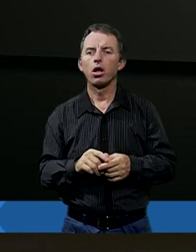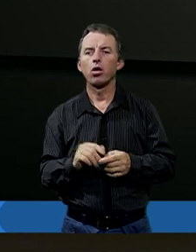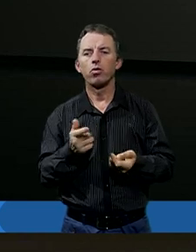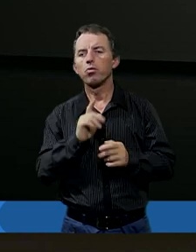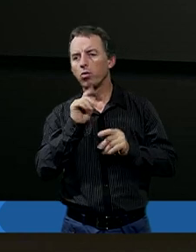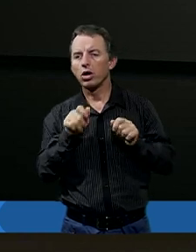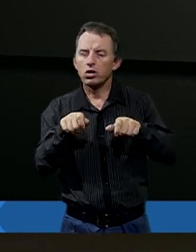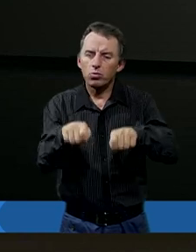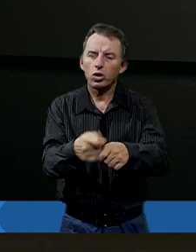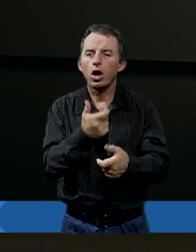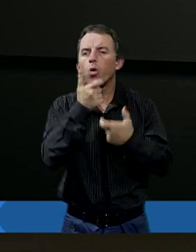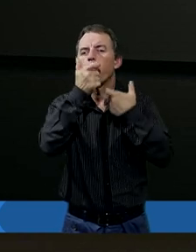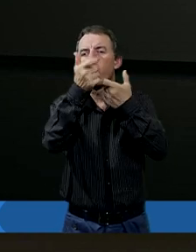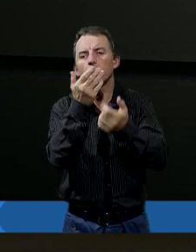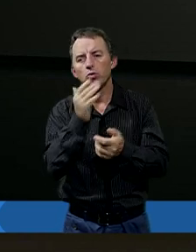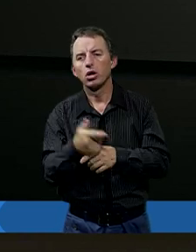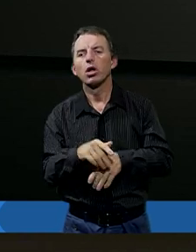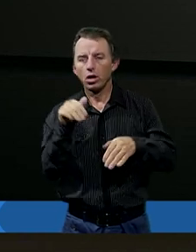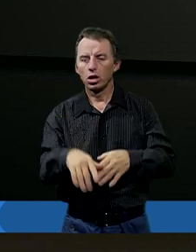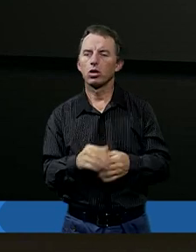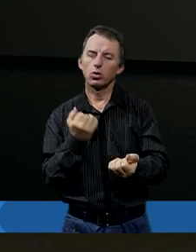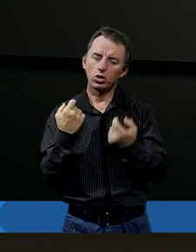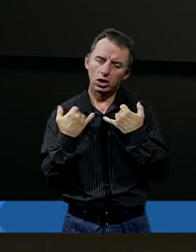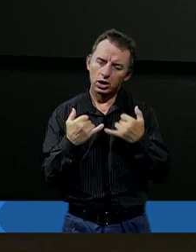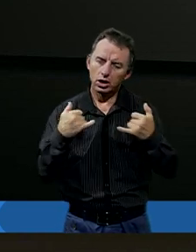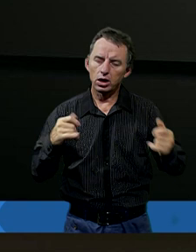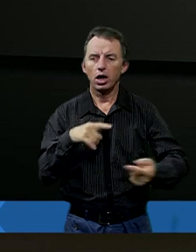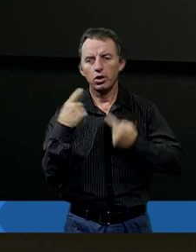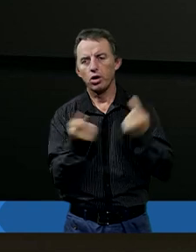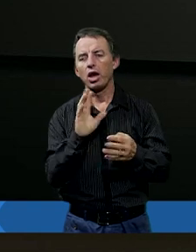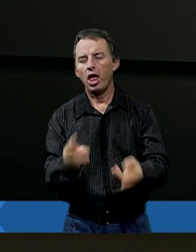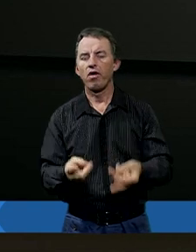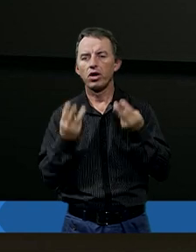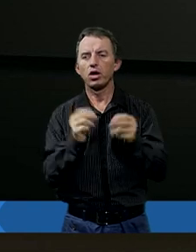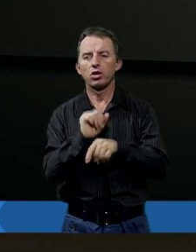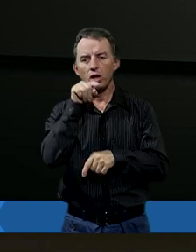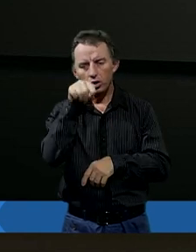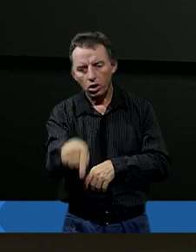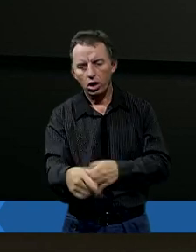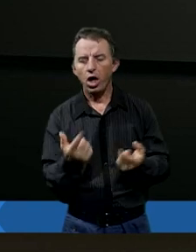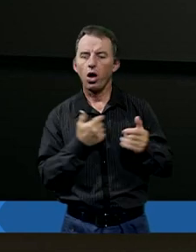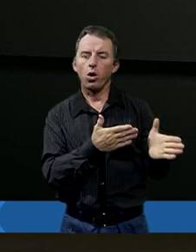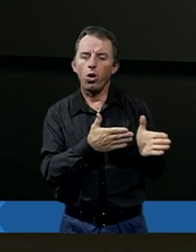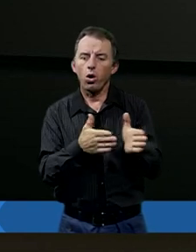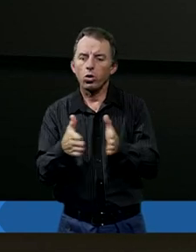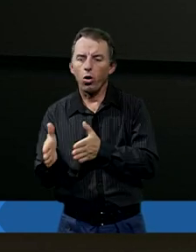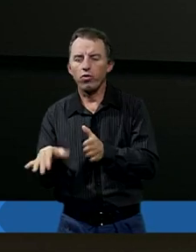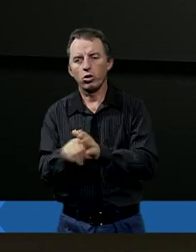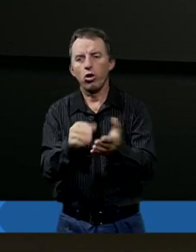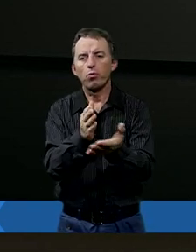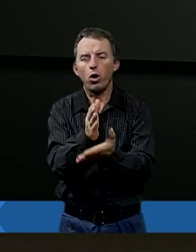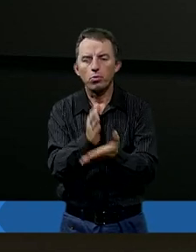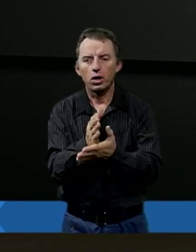zgłosić po pomoc do specjalisty, bo naprawdę są różne sytuacje, ale myślę, że najważniejsza jest ta nasza gotowość do pomocy,